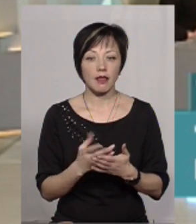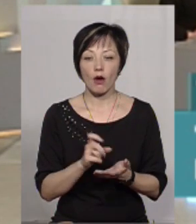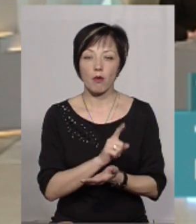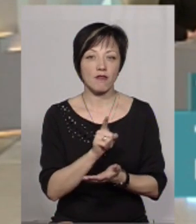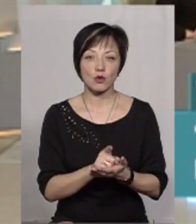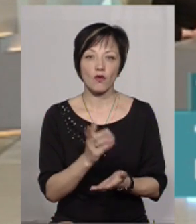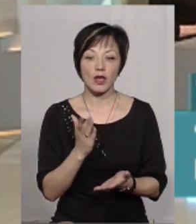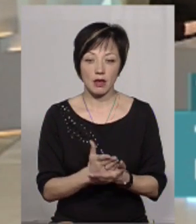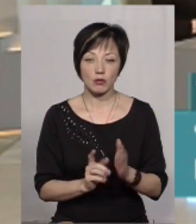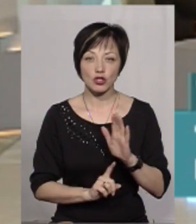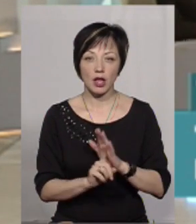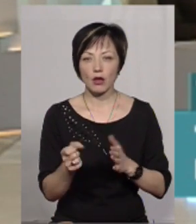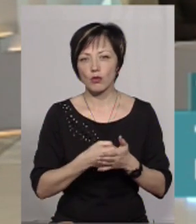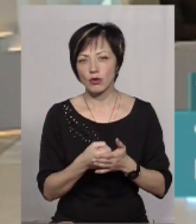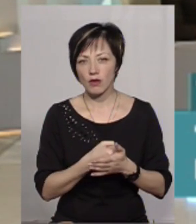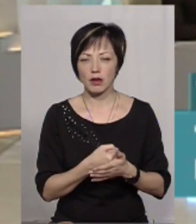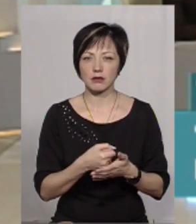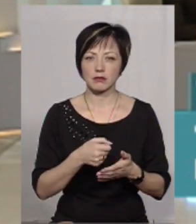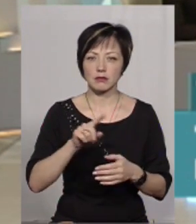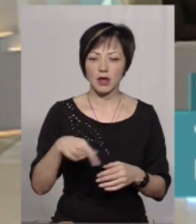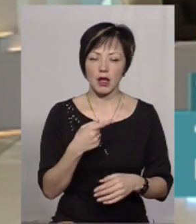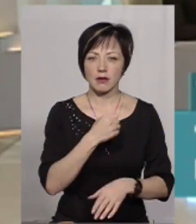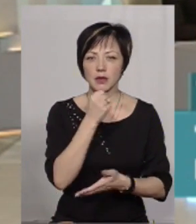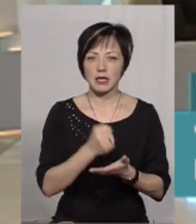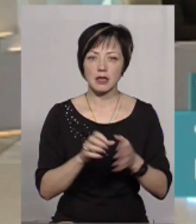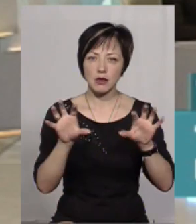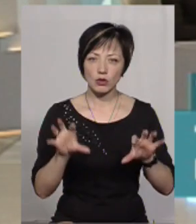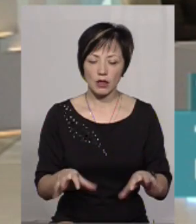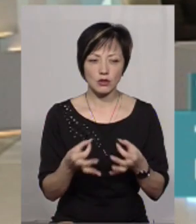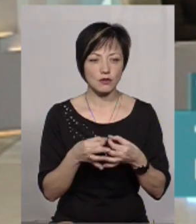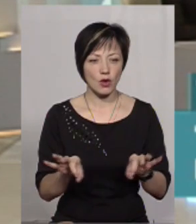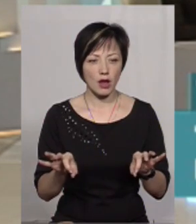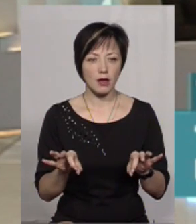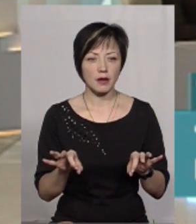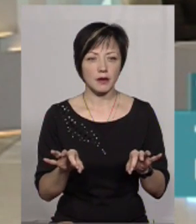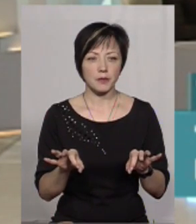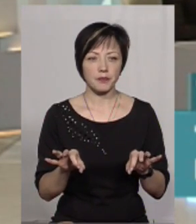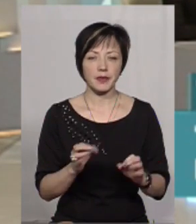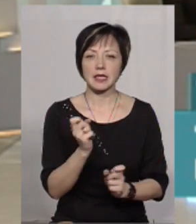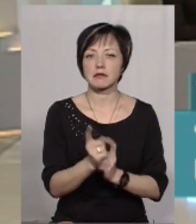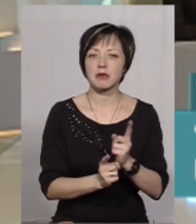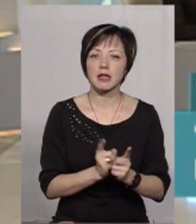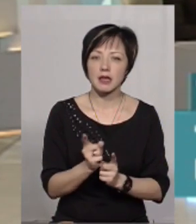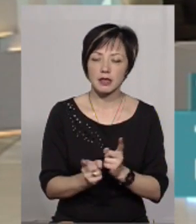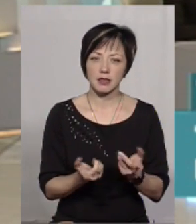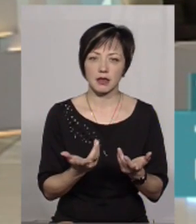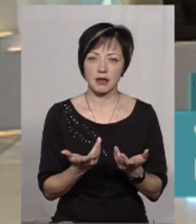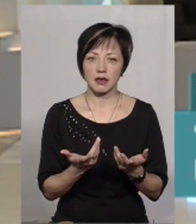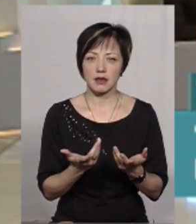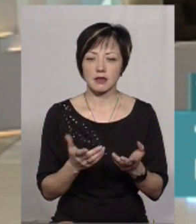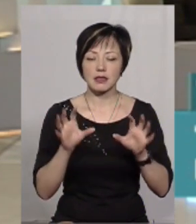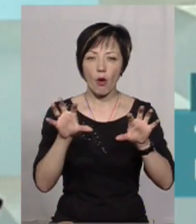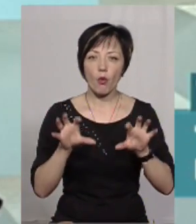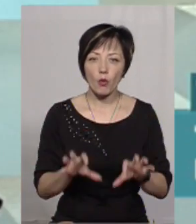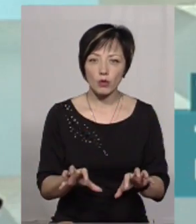не обов'язково є, то вони починають лобіювати, наприклад, прийняття законодавства, яке дозволяє змінити поле